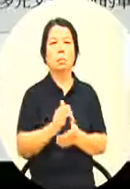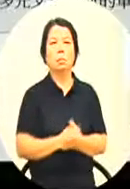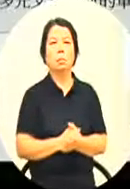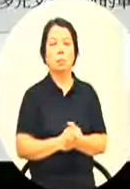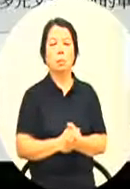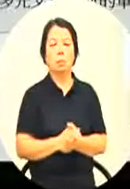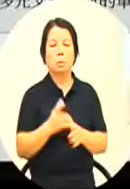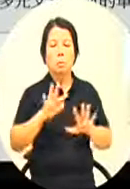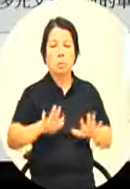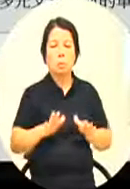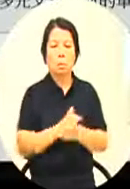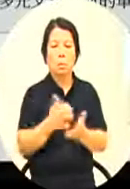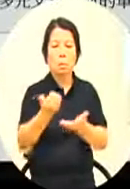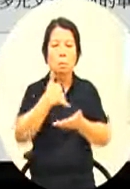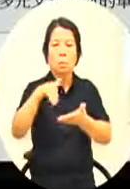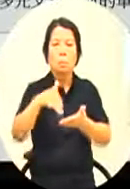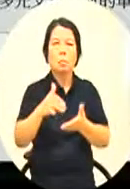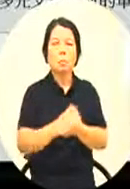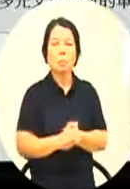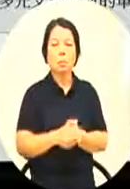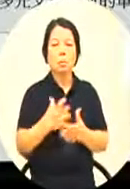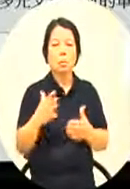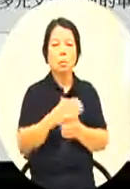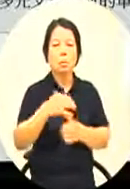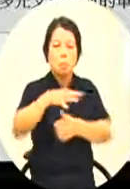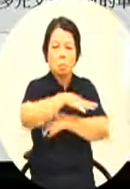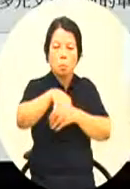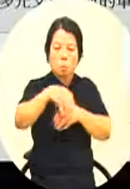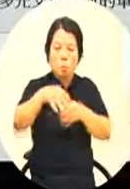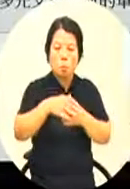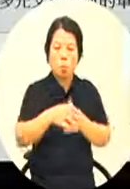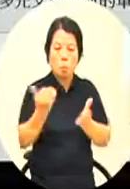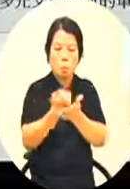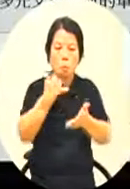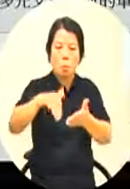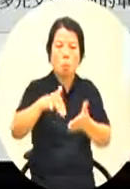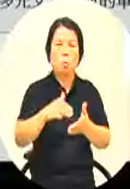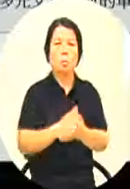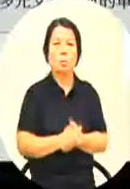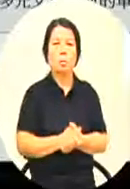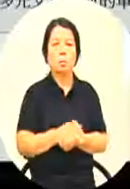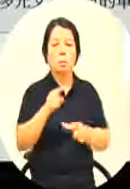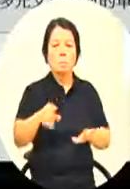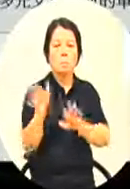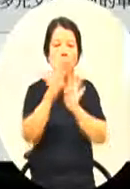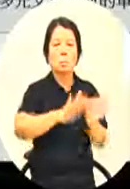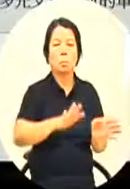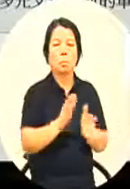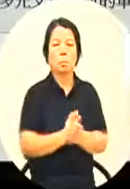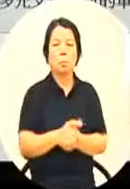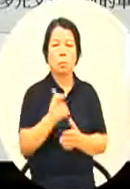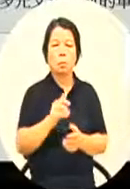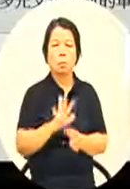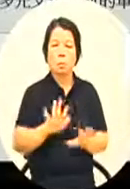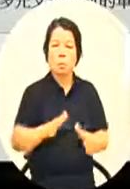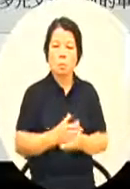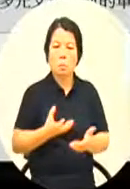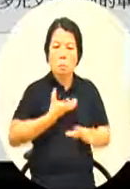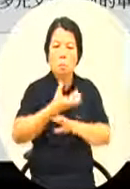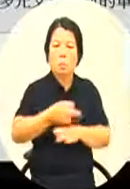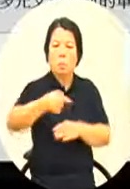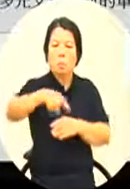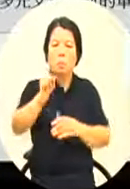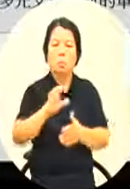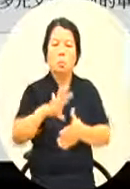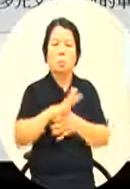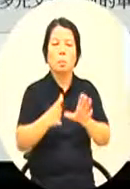本身的预算数就少了占了总体的预算比例更是惨不忍睹请问一下这样的状况我们真的有心要让文化去